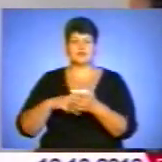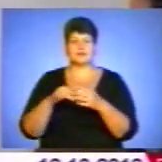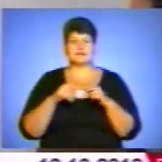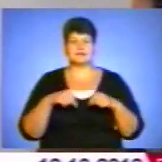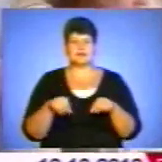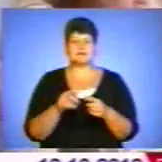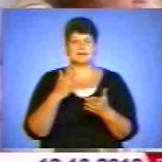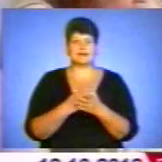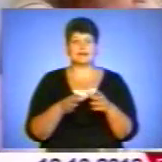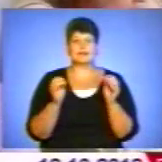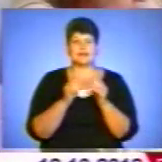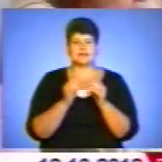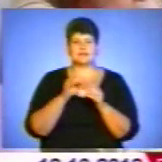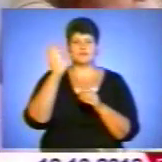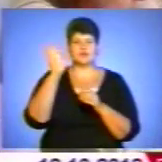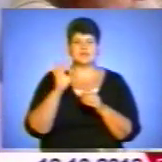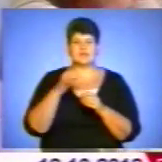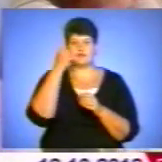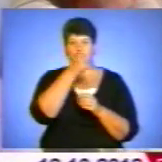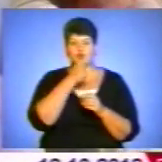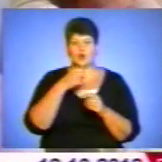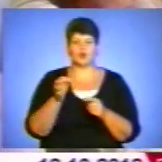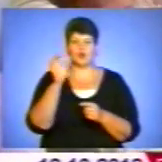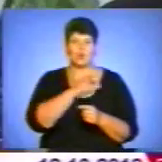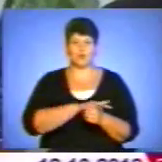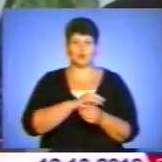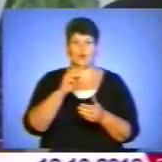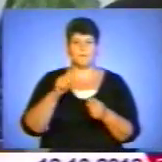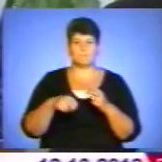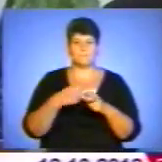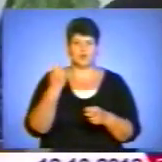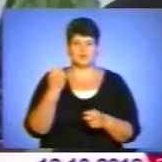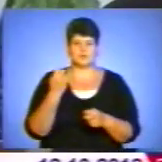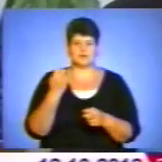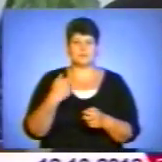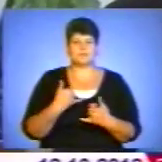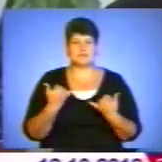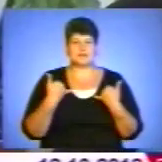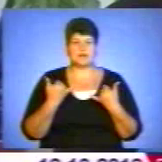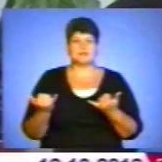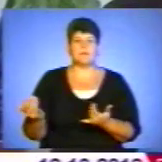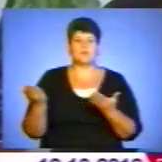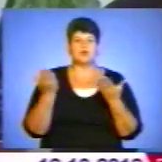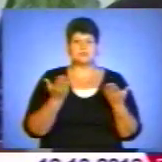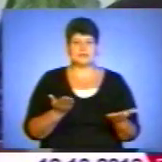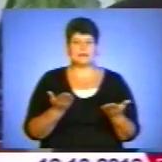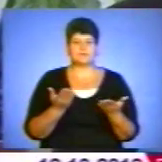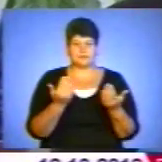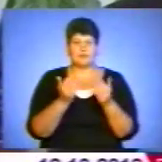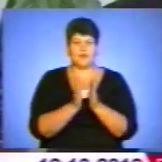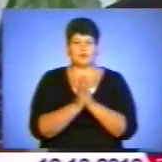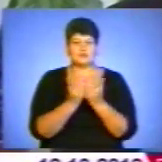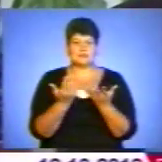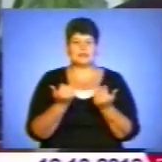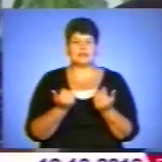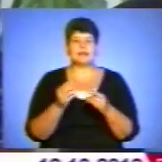становлять до 10% річного доходу порушника. Ми зараз запросили інформацію буквально по